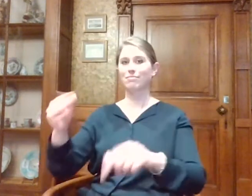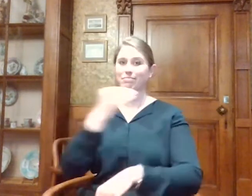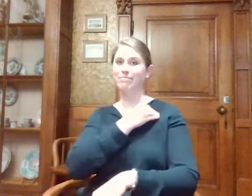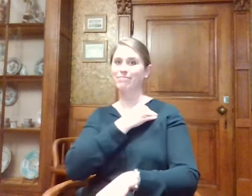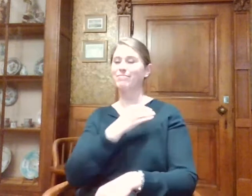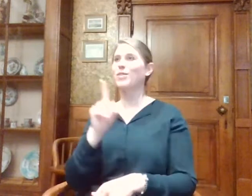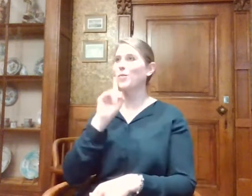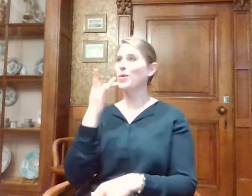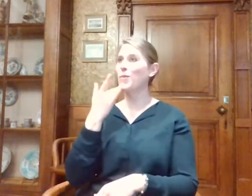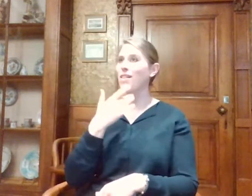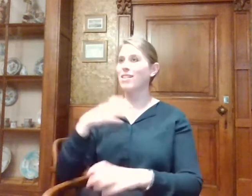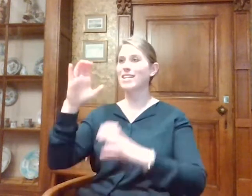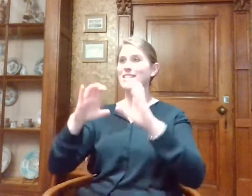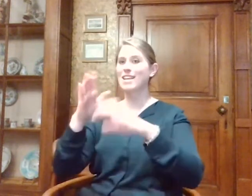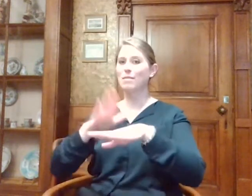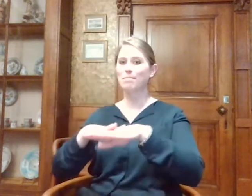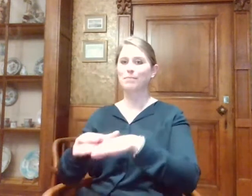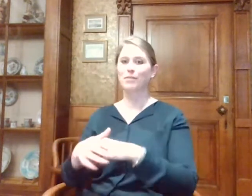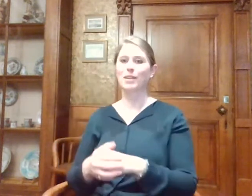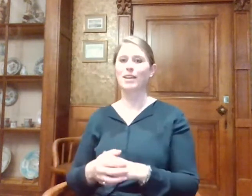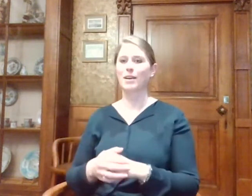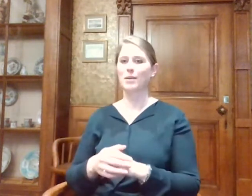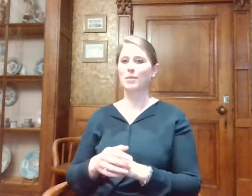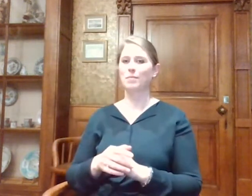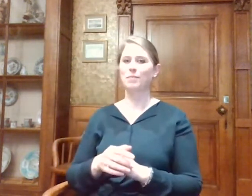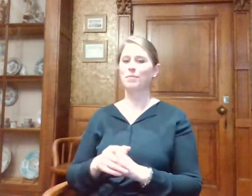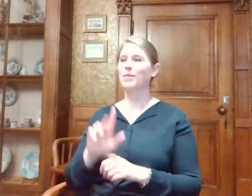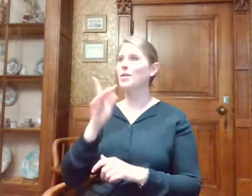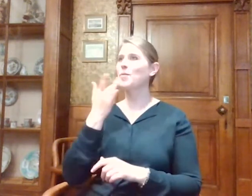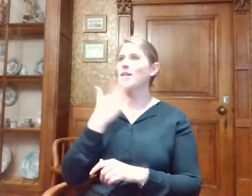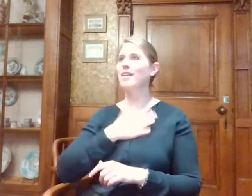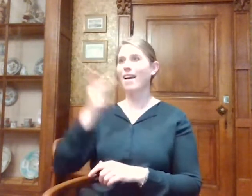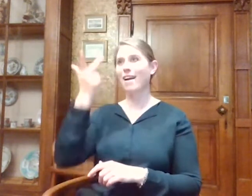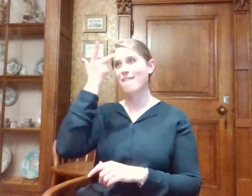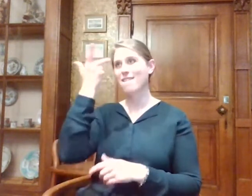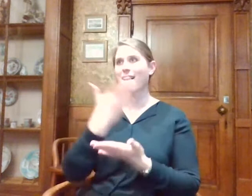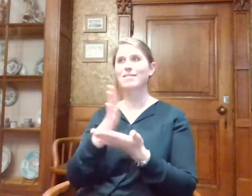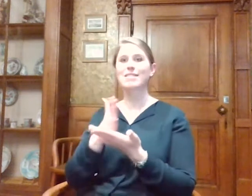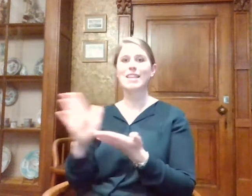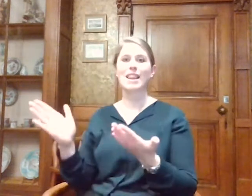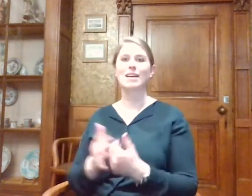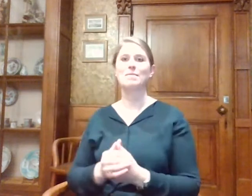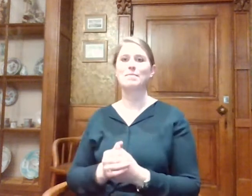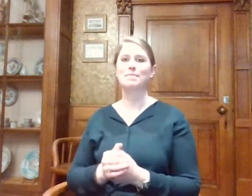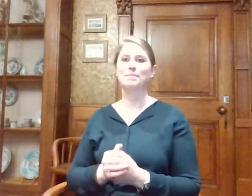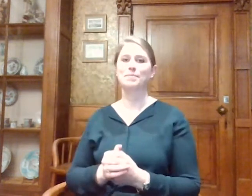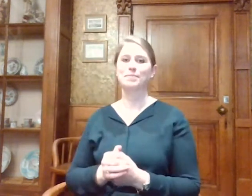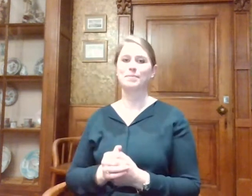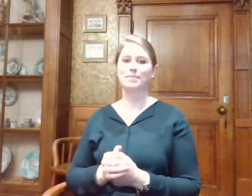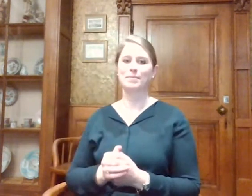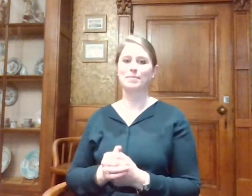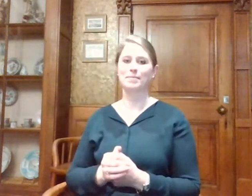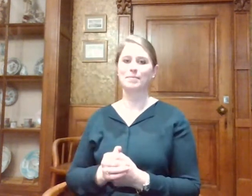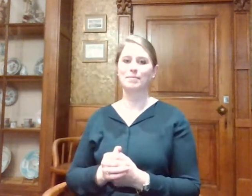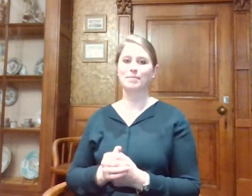in de chat of er iemand zijn ervaring wil delen. Dank u